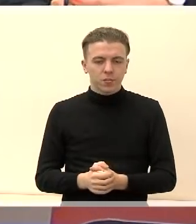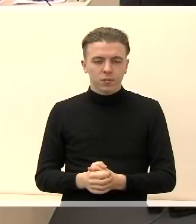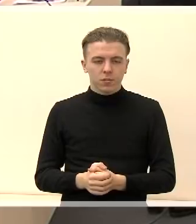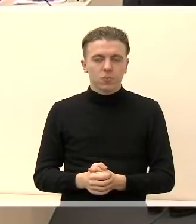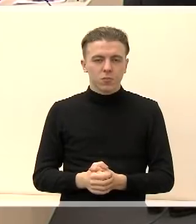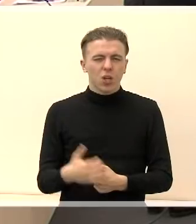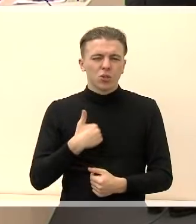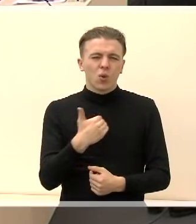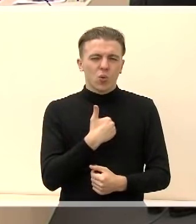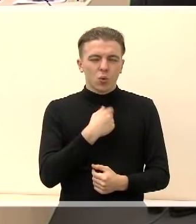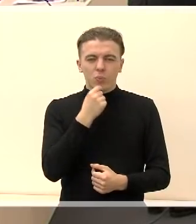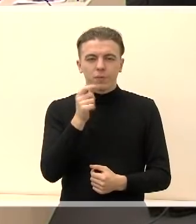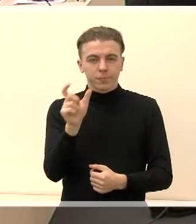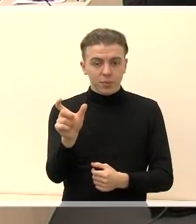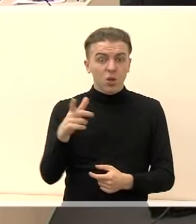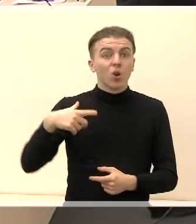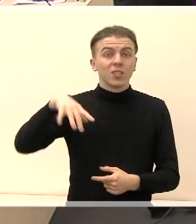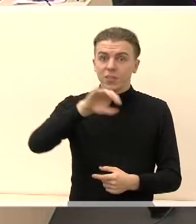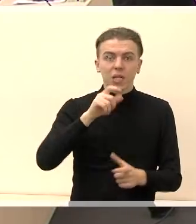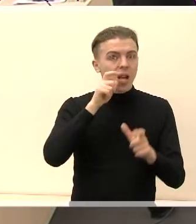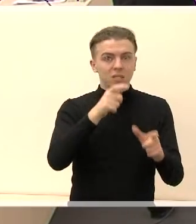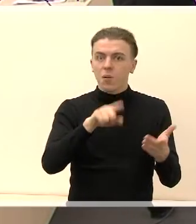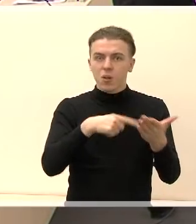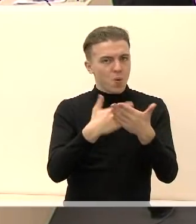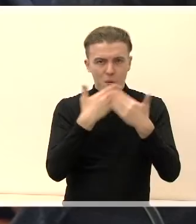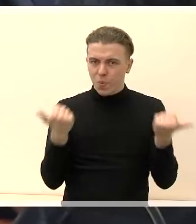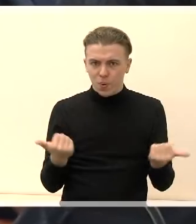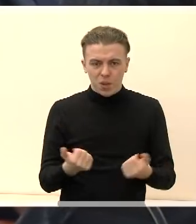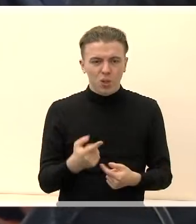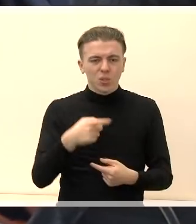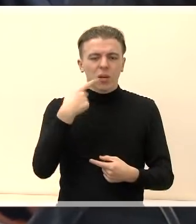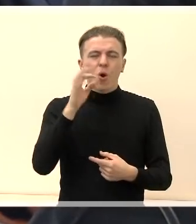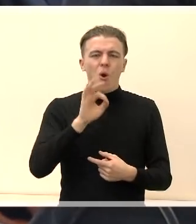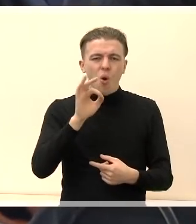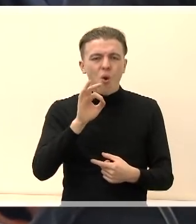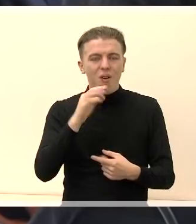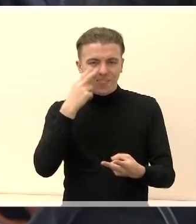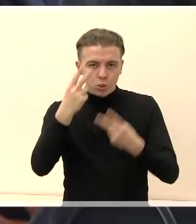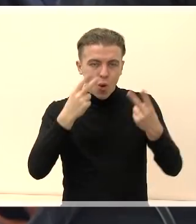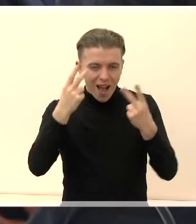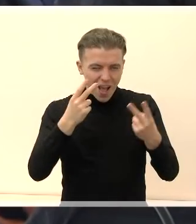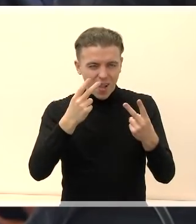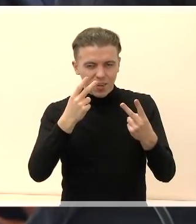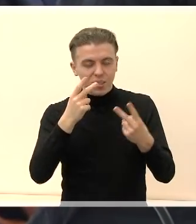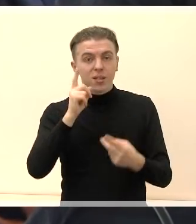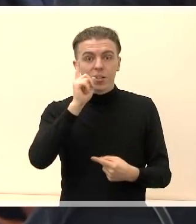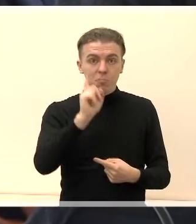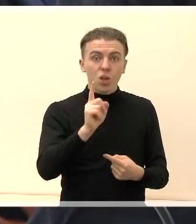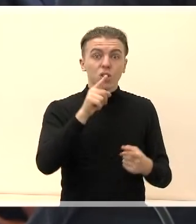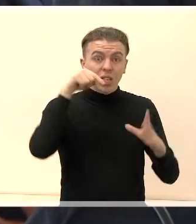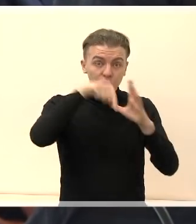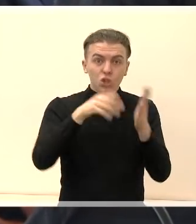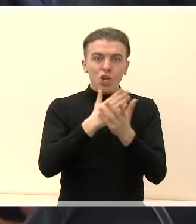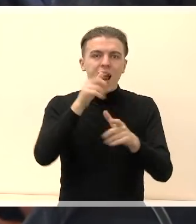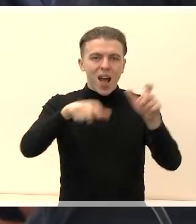Aš norėčiau replikuoti, kad jūs visi taip ir neatsakėte į tą klausimą, jūs kalbat apie vizualinį kontekstą, bet jūs nepamirškite ir ten esančių asmenų